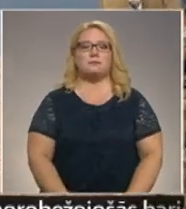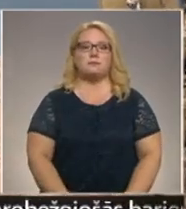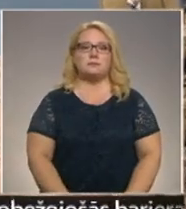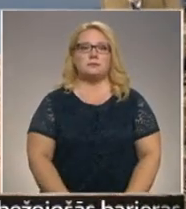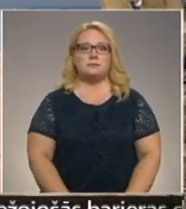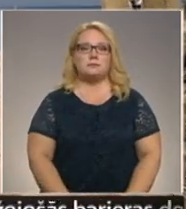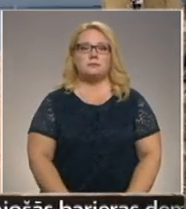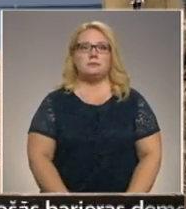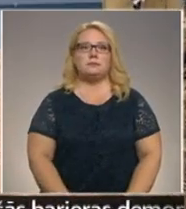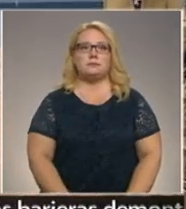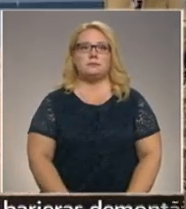Sveils, Aizpatesa televīzija.